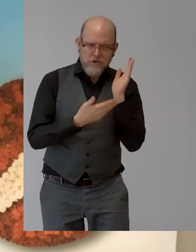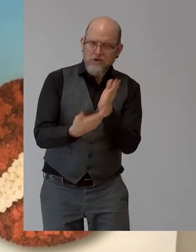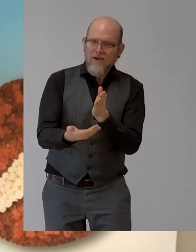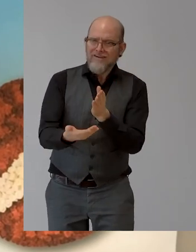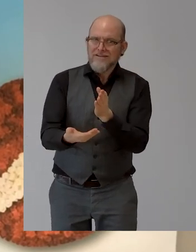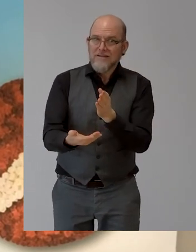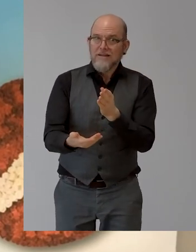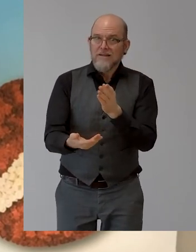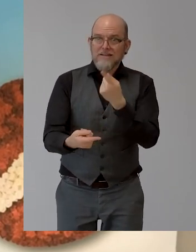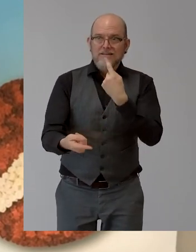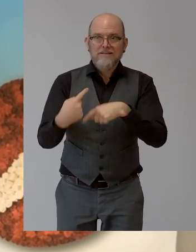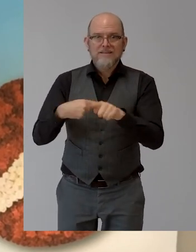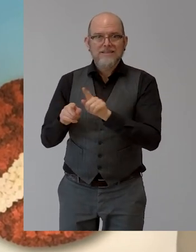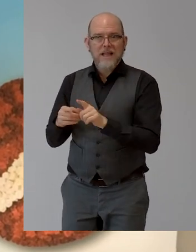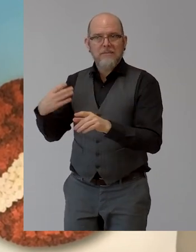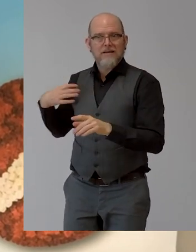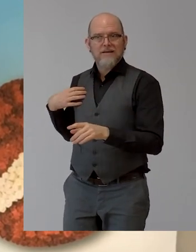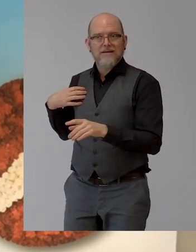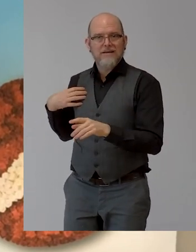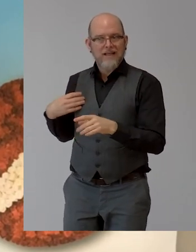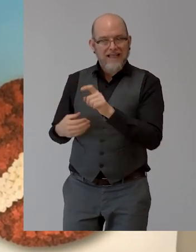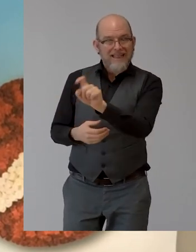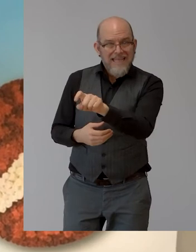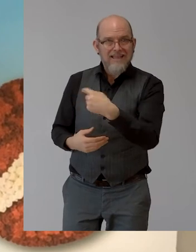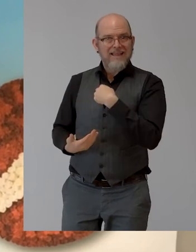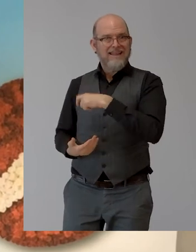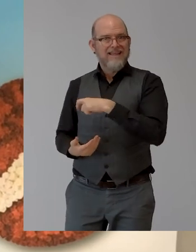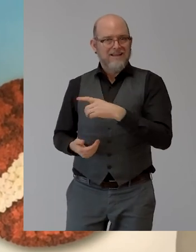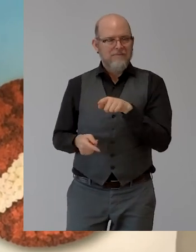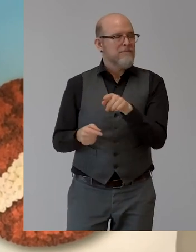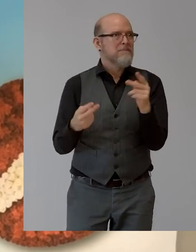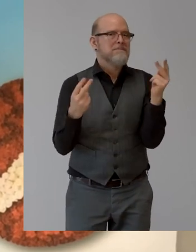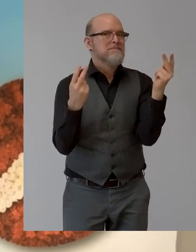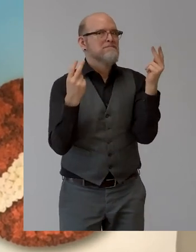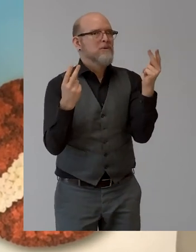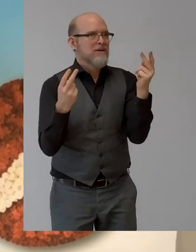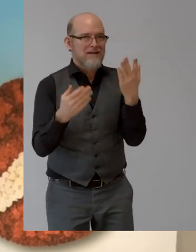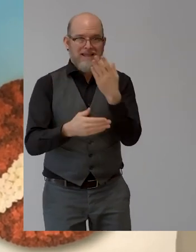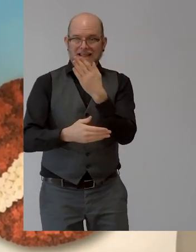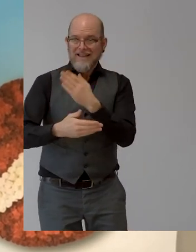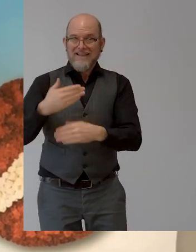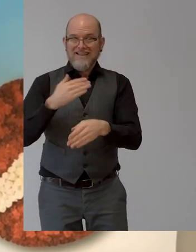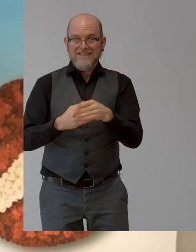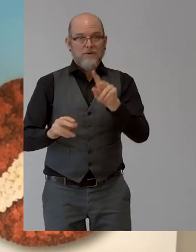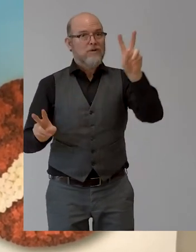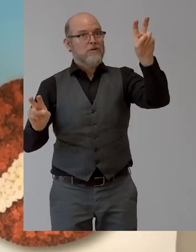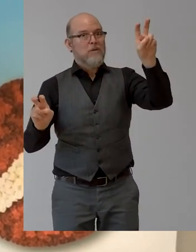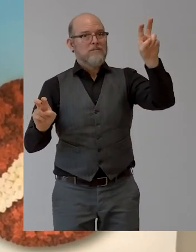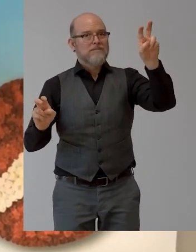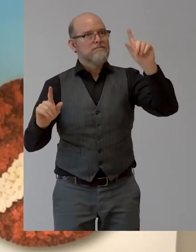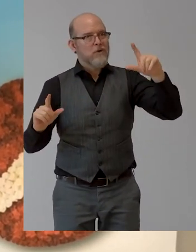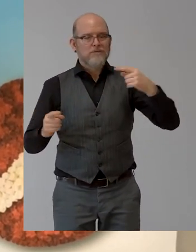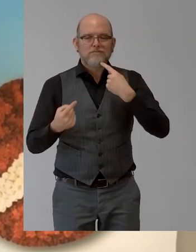important to put disability on the agenda and talk about it. This is true in Austria, but this is true